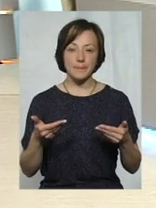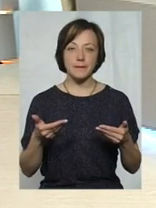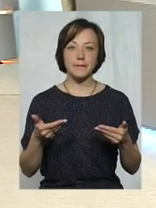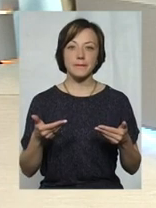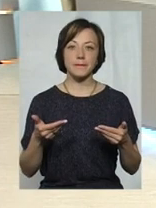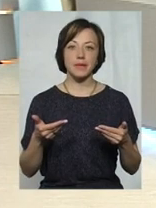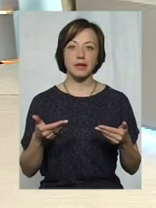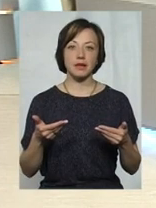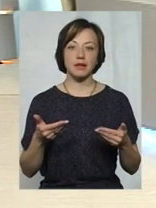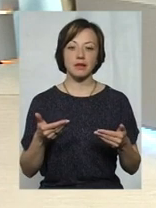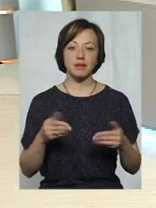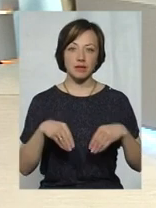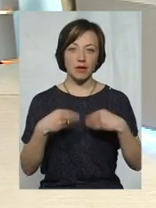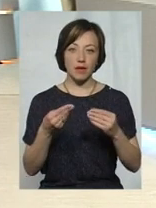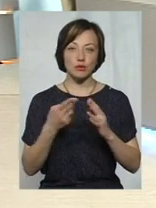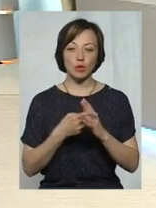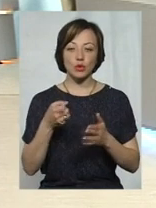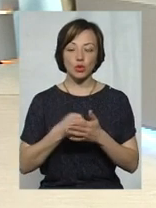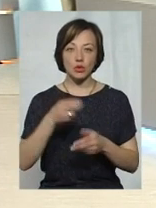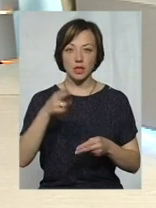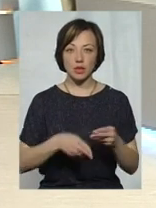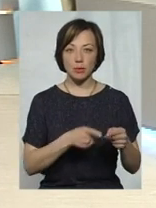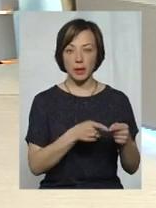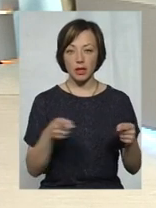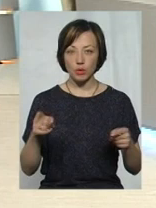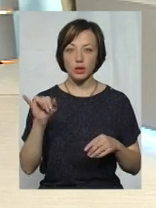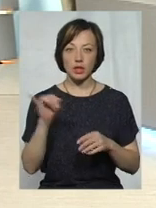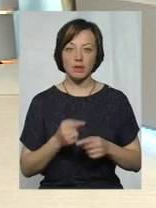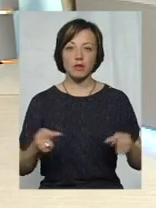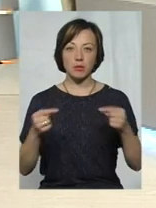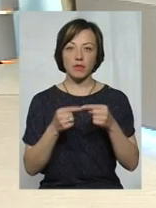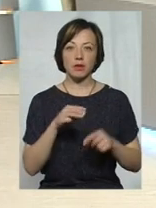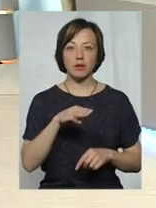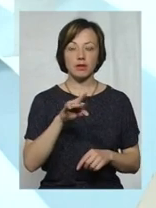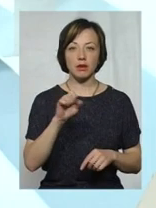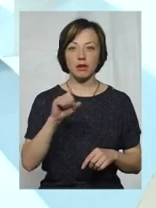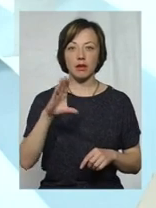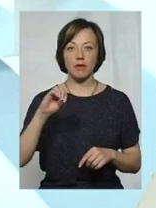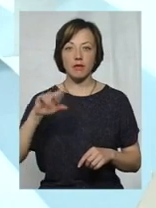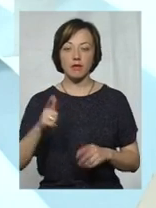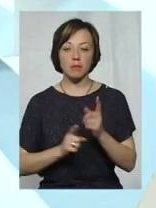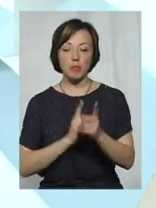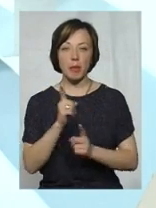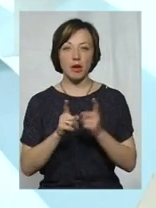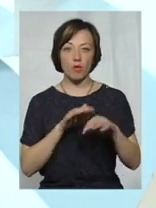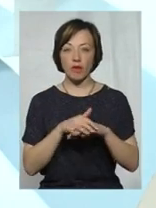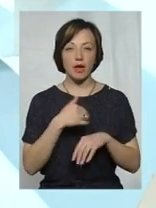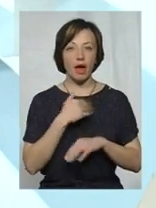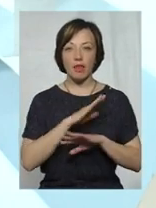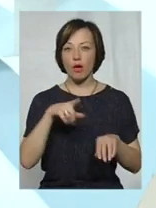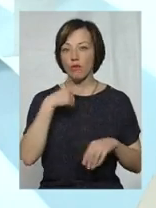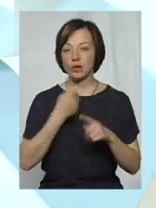субсидію до закінчення опалювального періоду, і, відповідно, в травні місяці маємо перерахувати. Я не говорю, що це